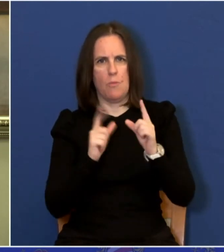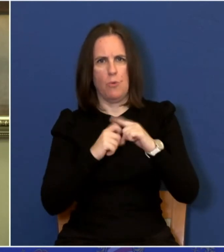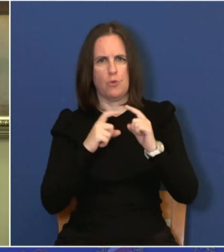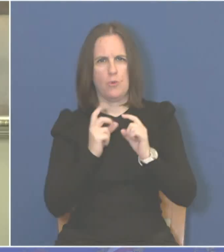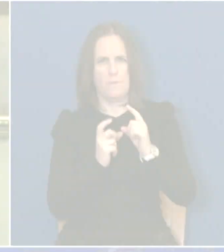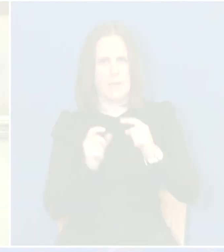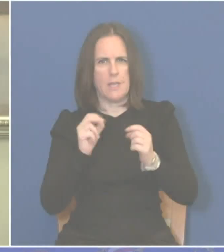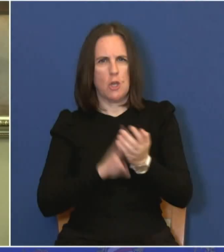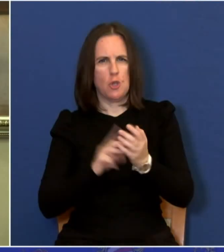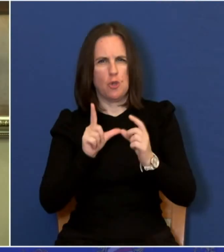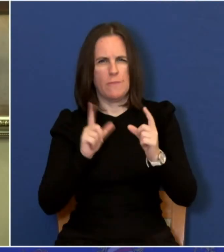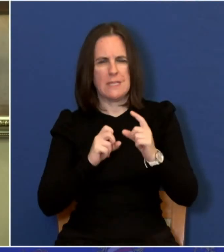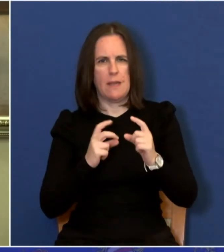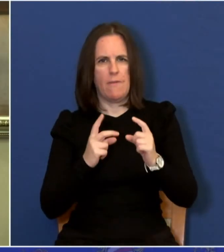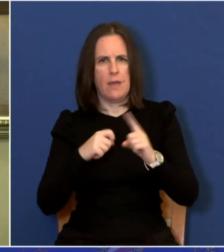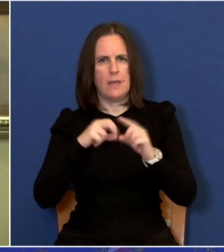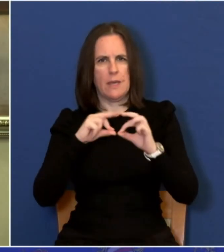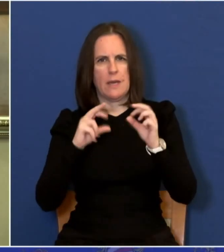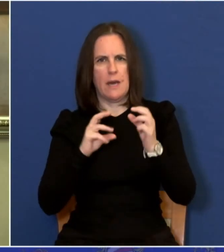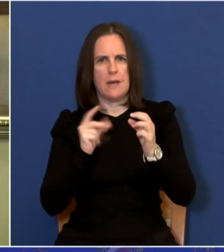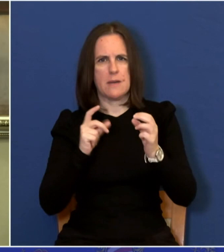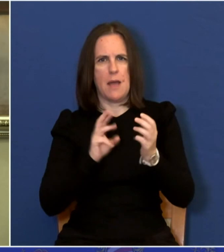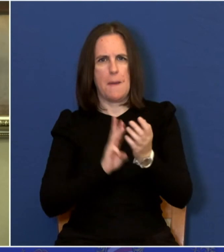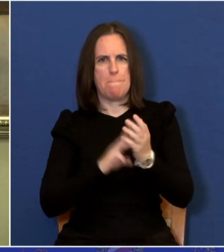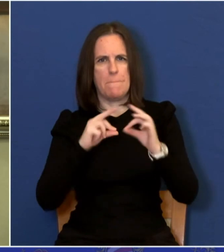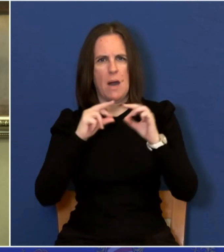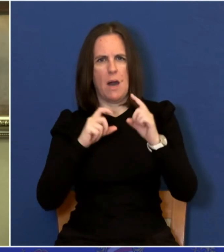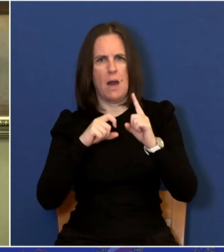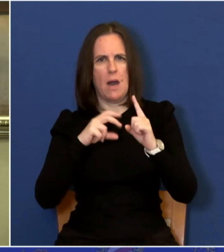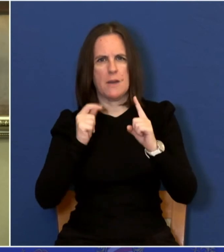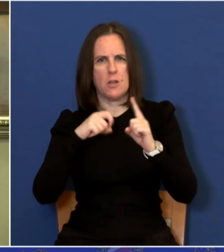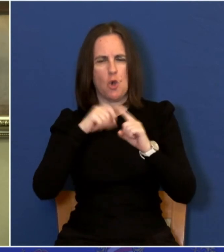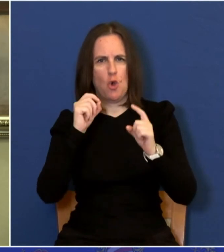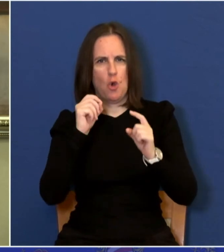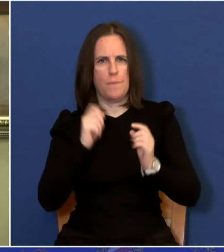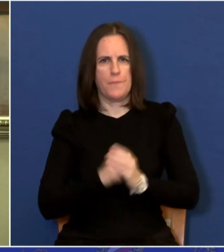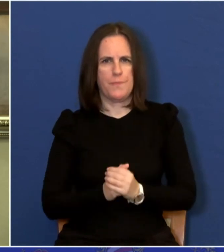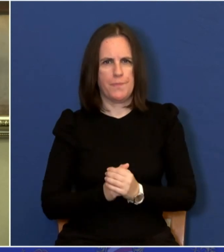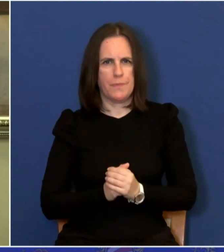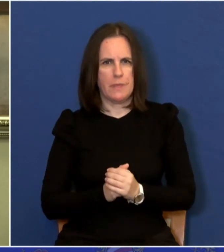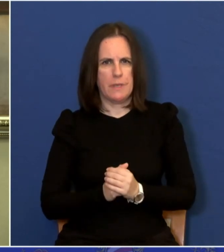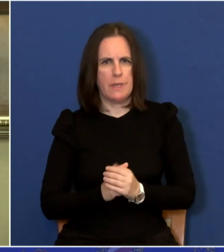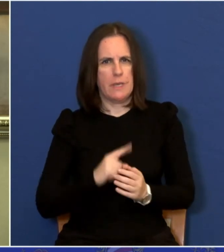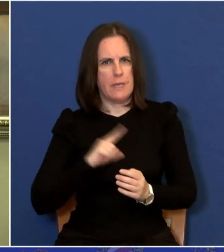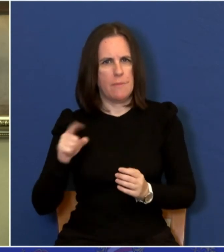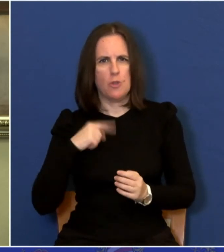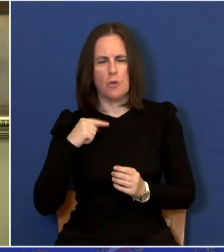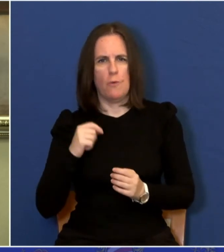mogu reći jedino sramite se. I nemojte mi spinat na ministra Butkovića, koji je i tada osjećao Dubrovnik, ko što ga osjeća i danas.